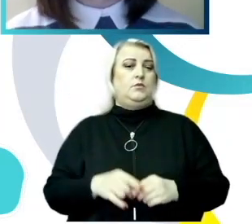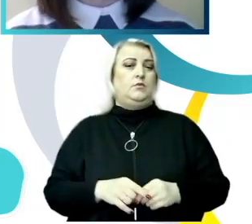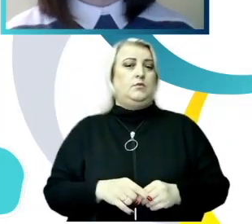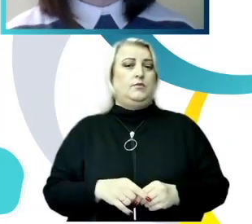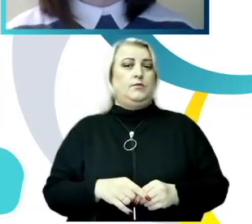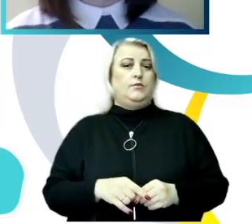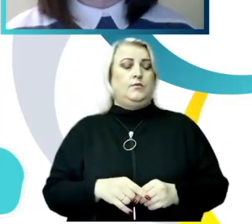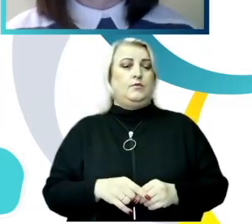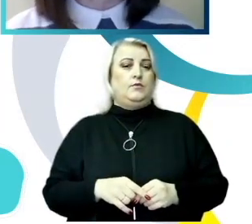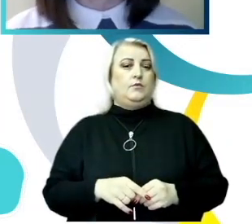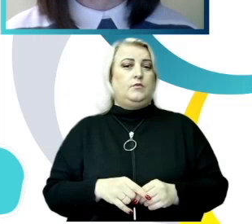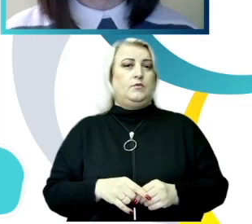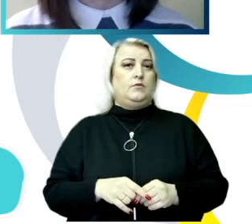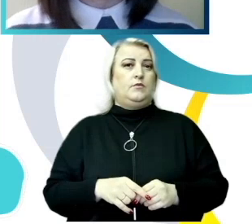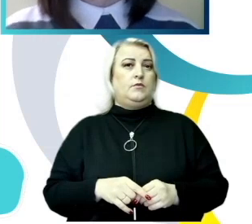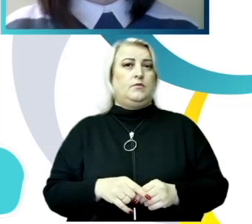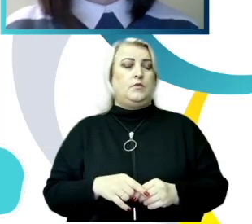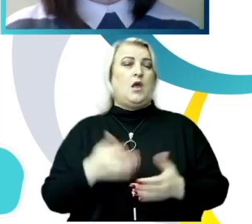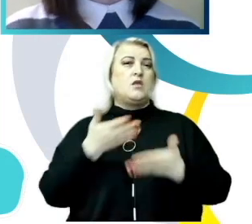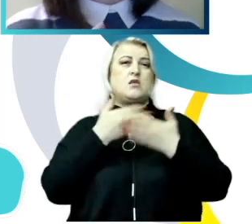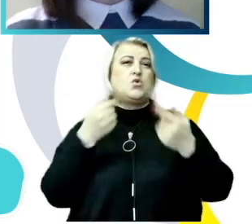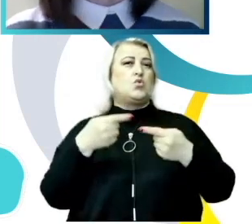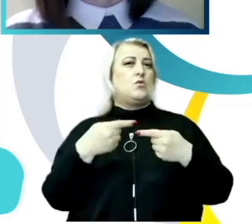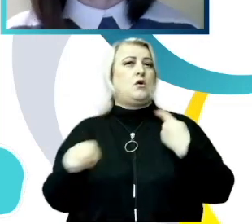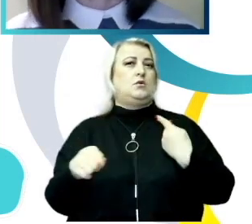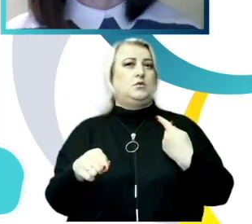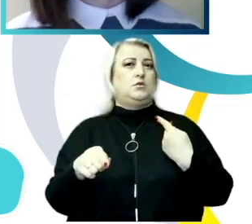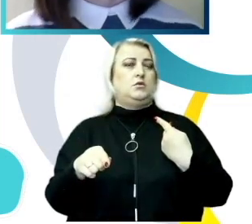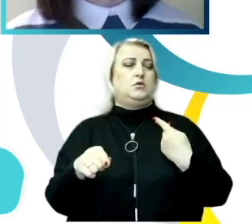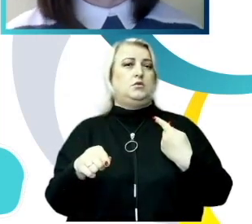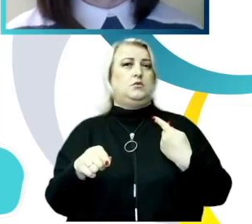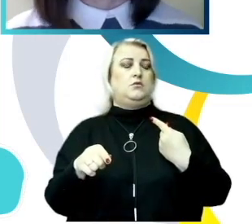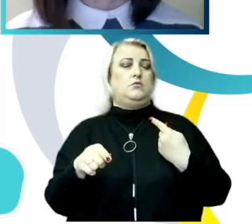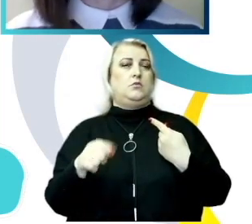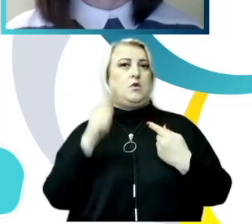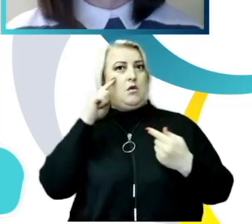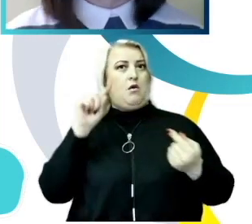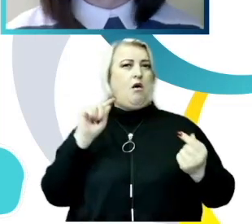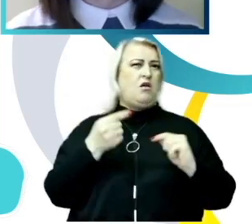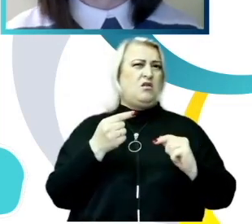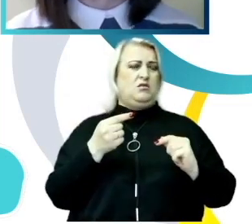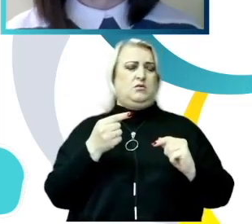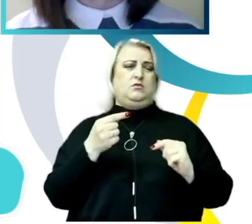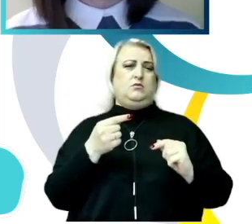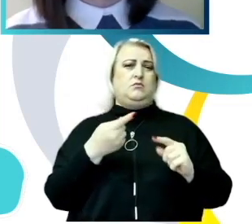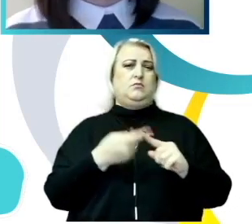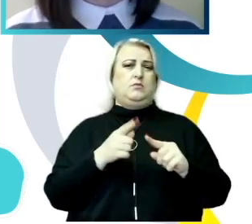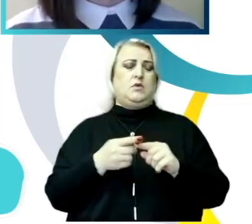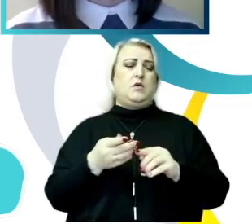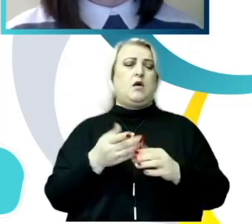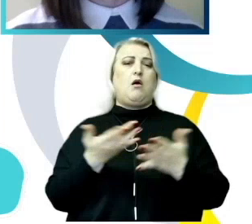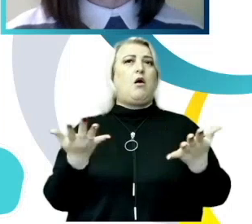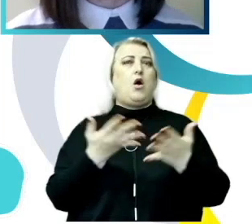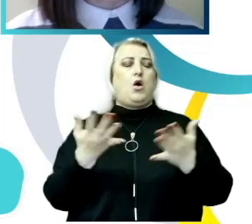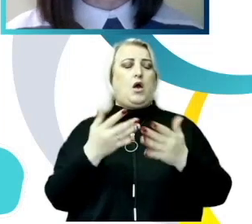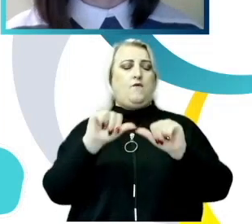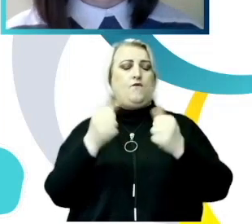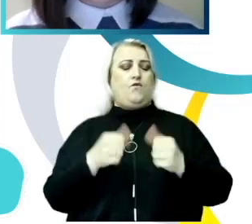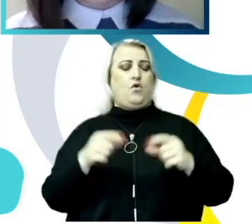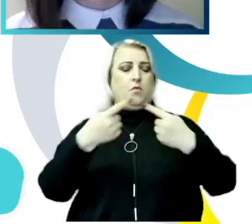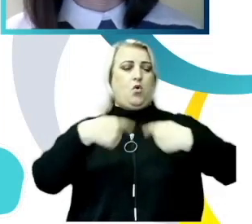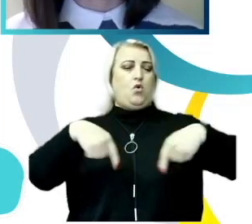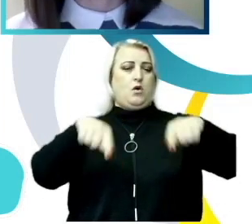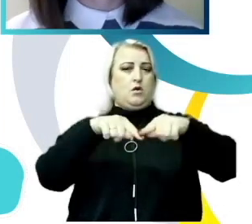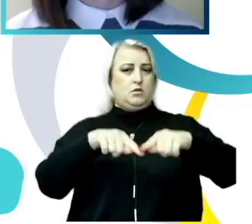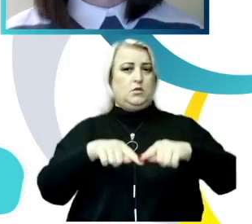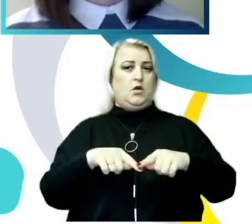nu se atestă careva diferențe foarte pronunțate, significative, între tipuri de instituții, totuși la nivel de date,